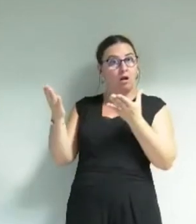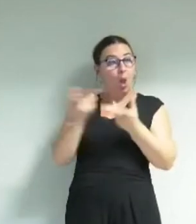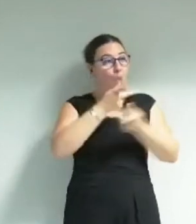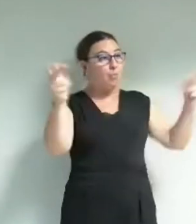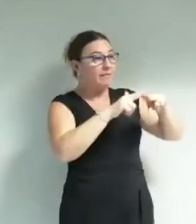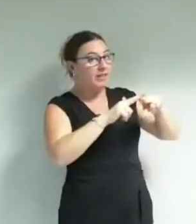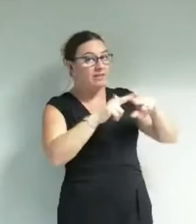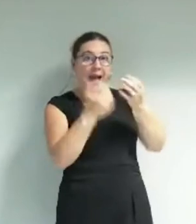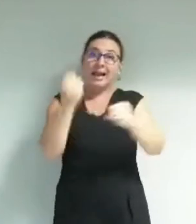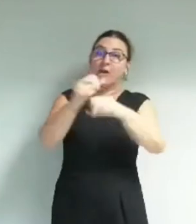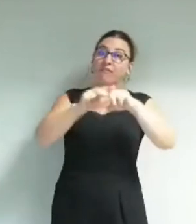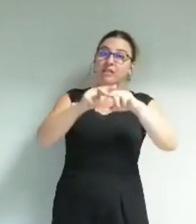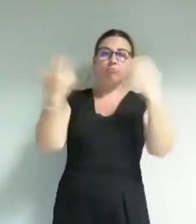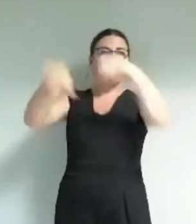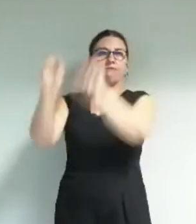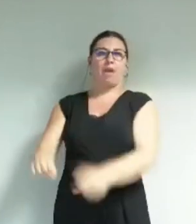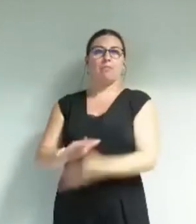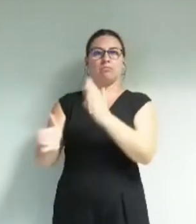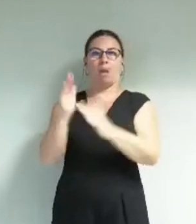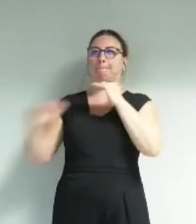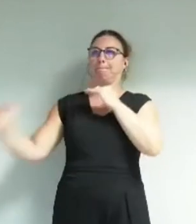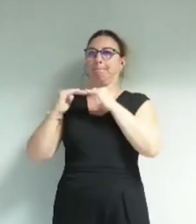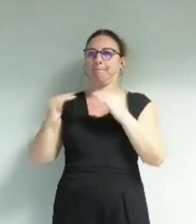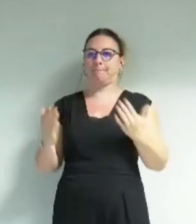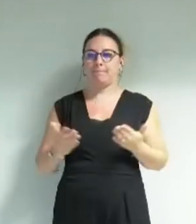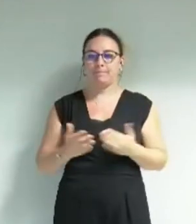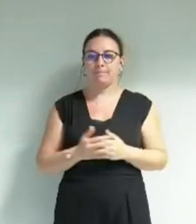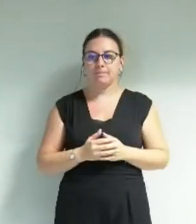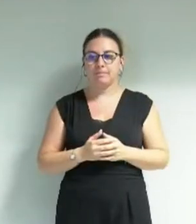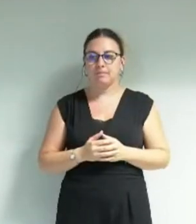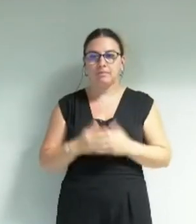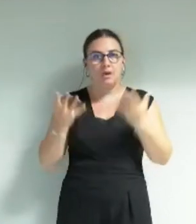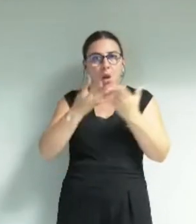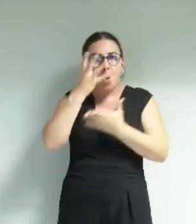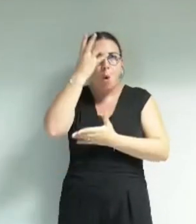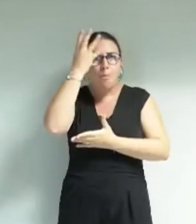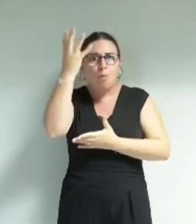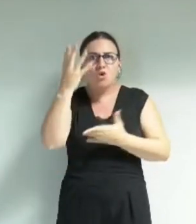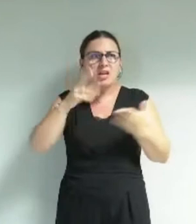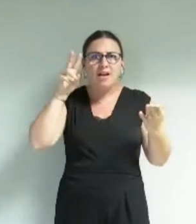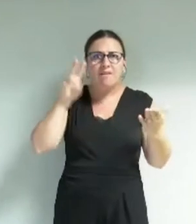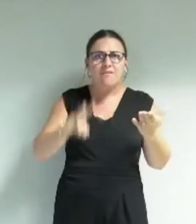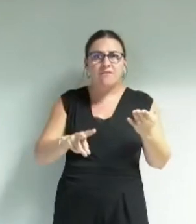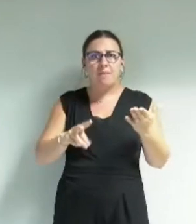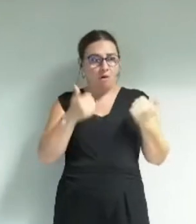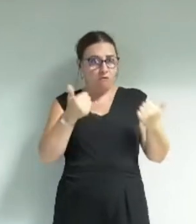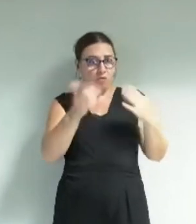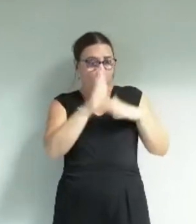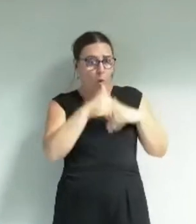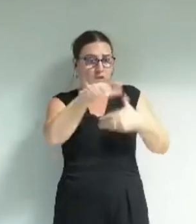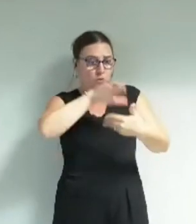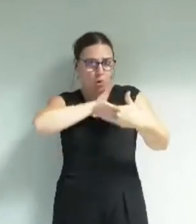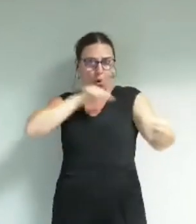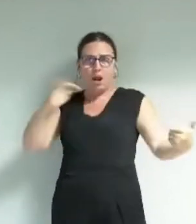créateur fermeture plus personne pourtant le projet allait bien au fond de ce que vous poursuivez encore aujourd